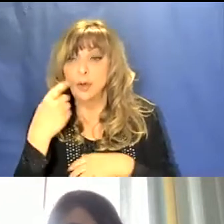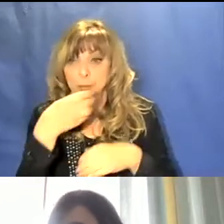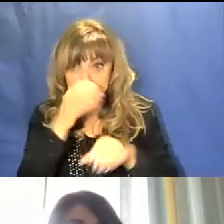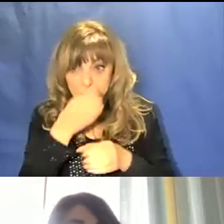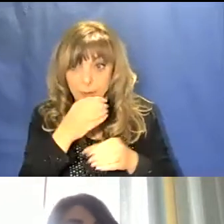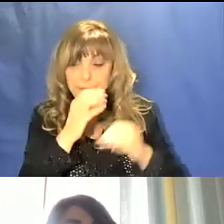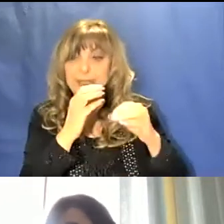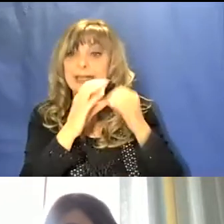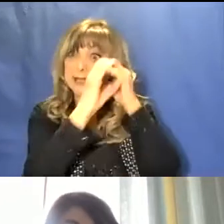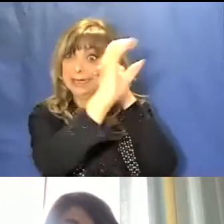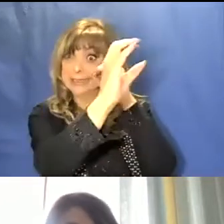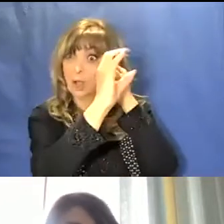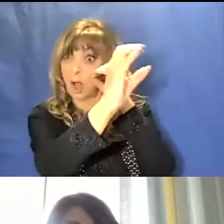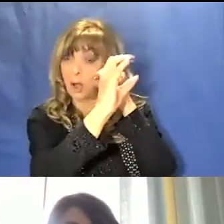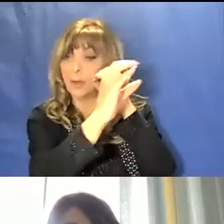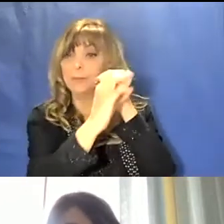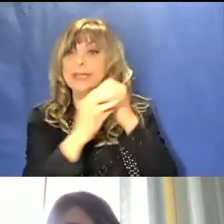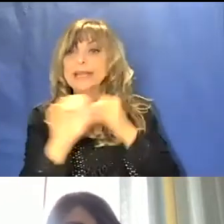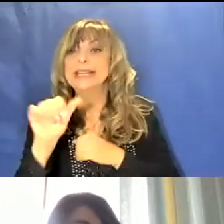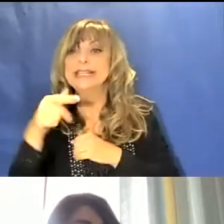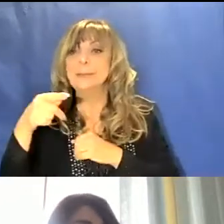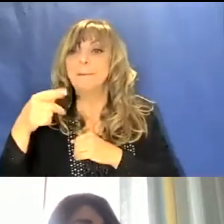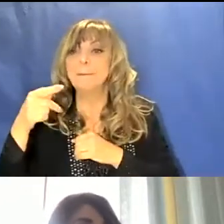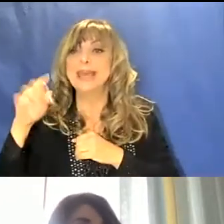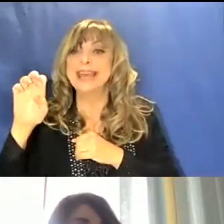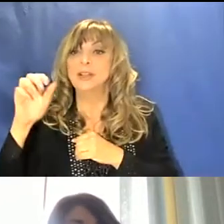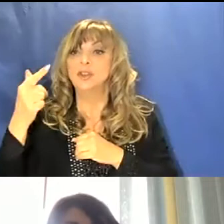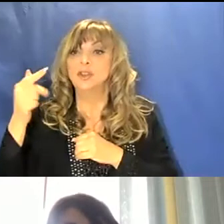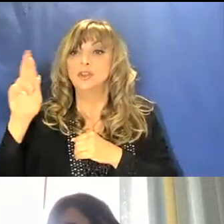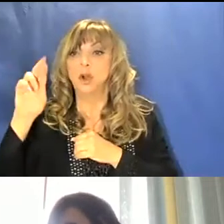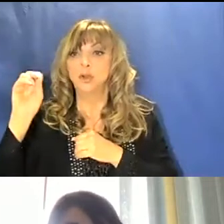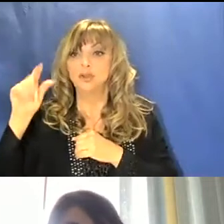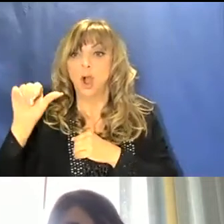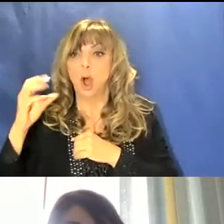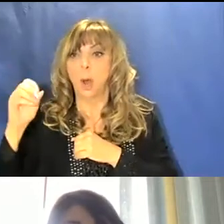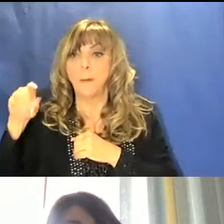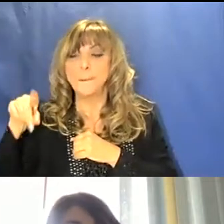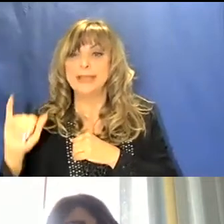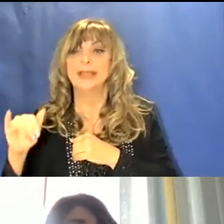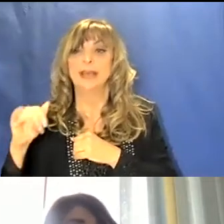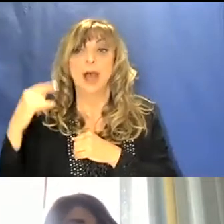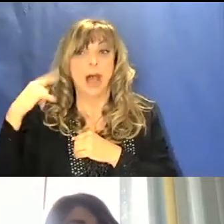telescopi, spettroscopi, per l'acustica,